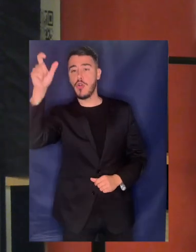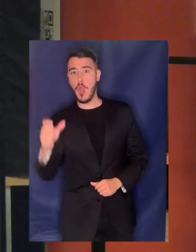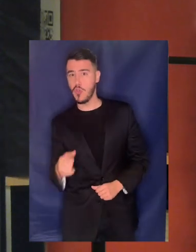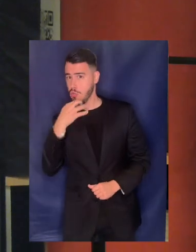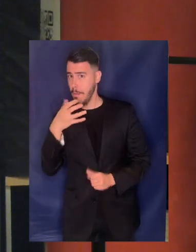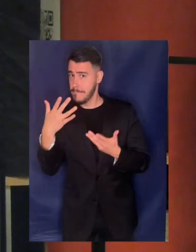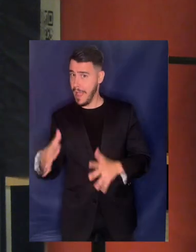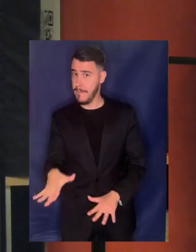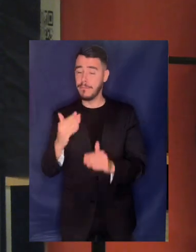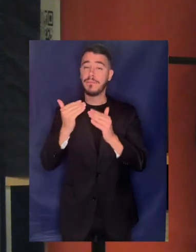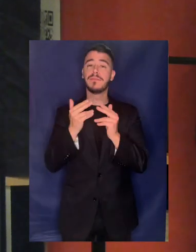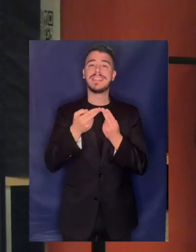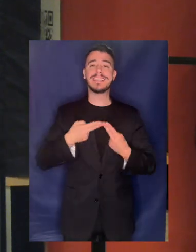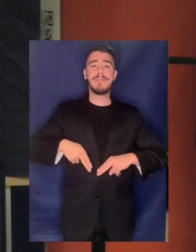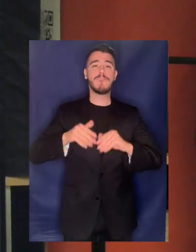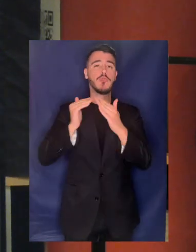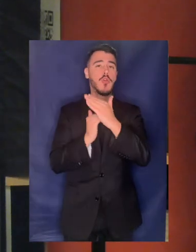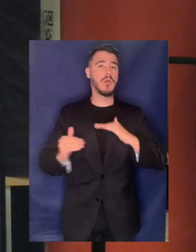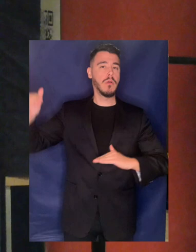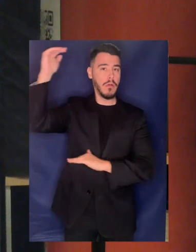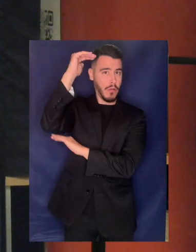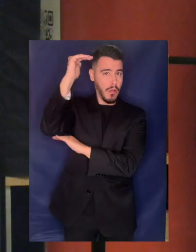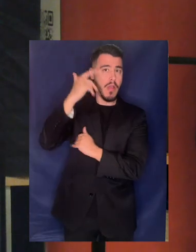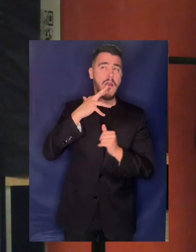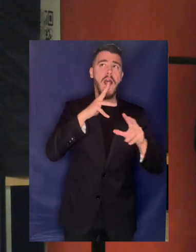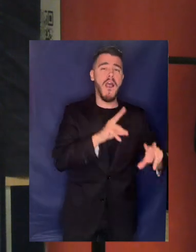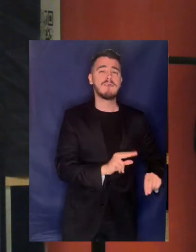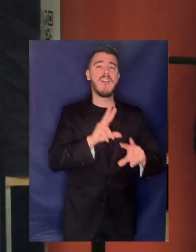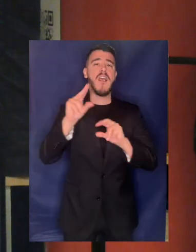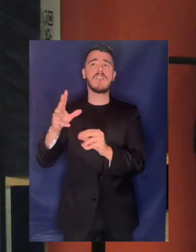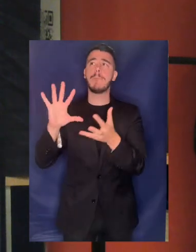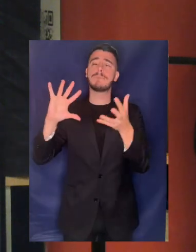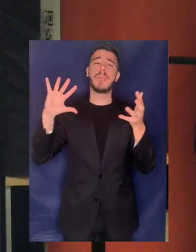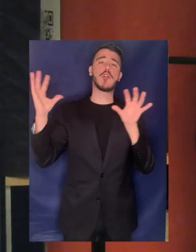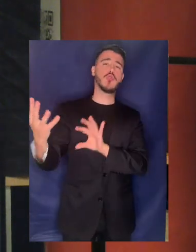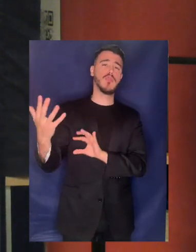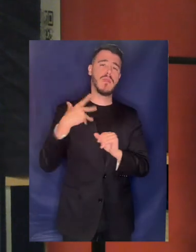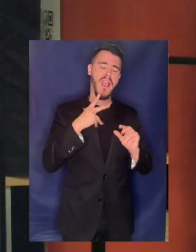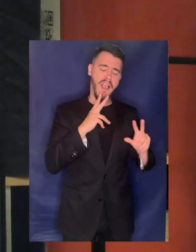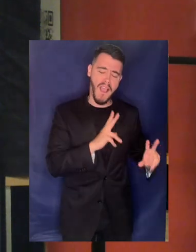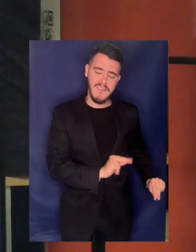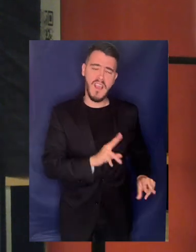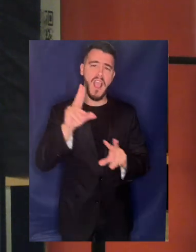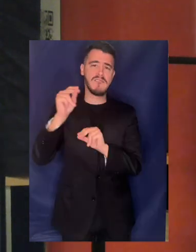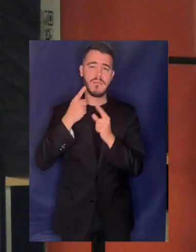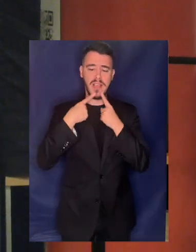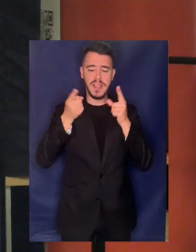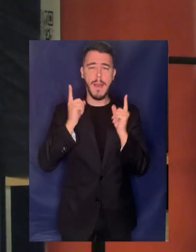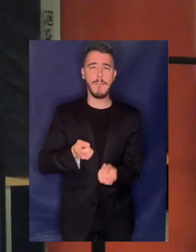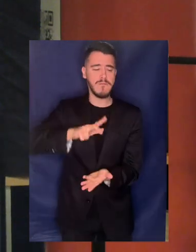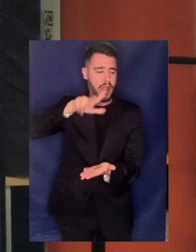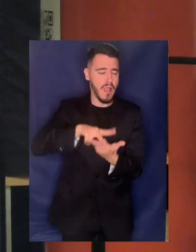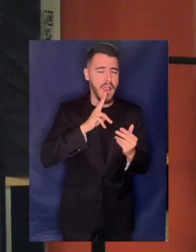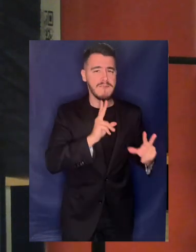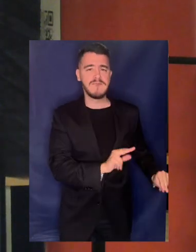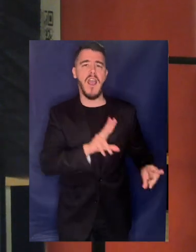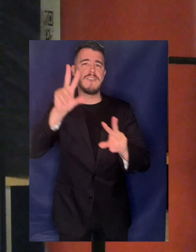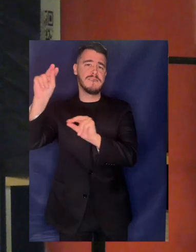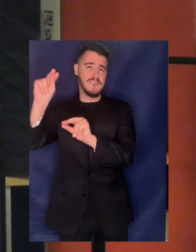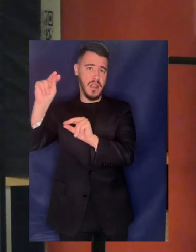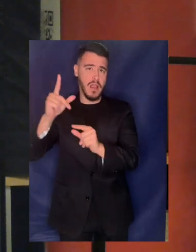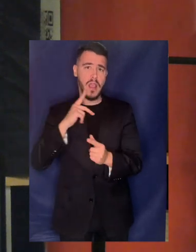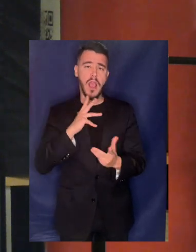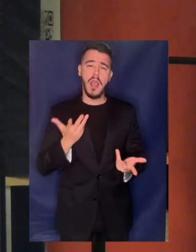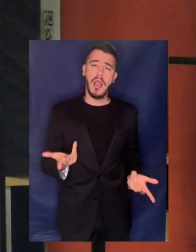ΣΤΕΙ να αρμονίζονται με μια διεθνή τάση όπως ακούσαμε και από τον κόστα των αγόρι τσιμουδιά για το